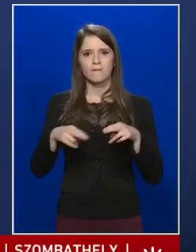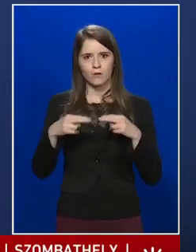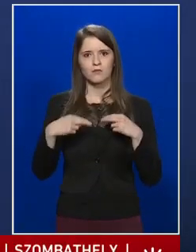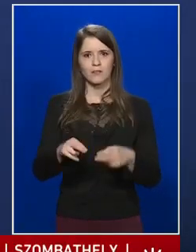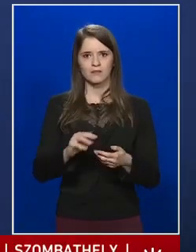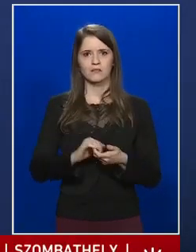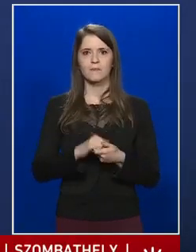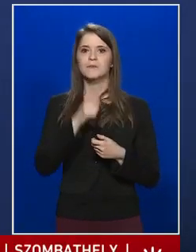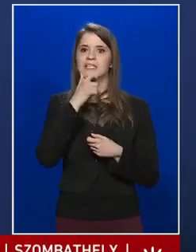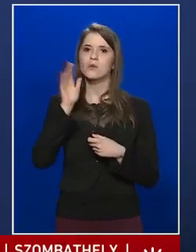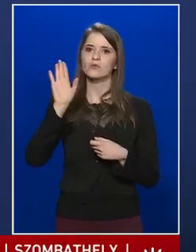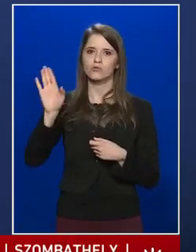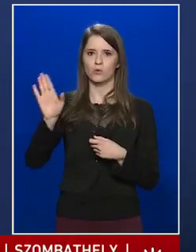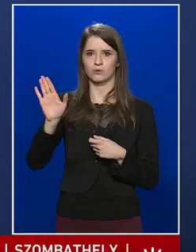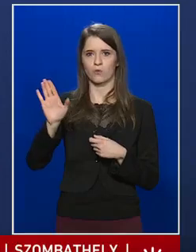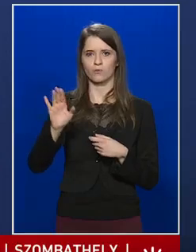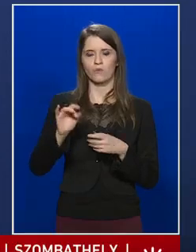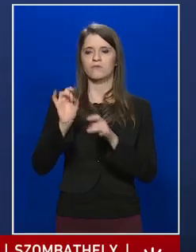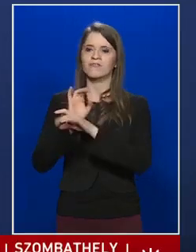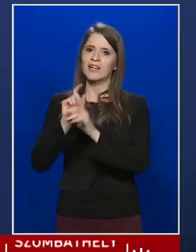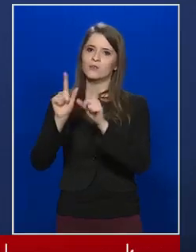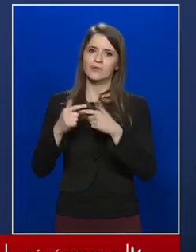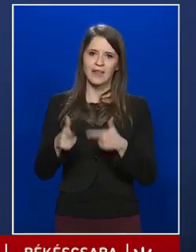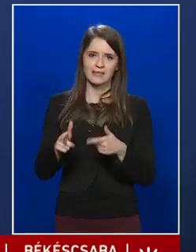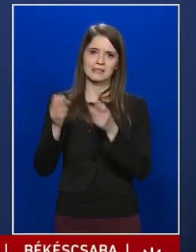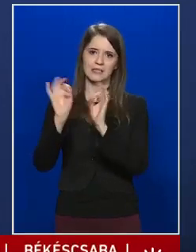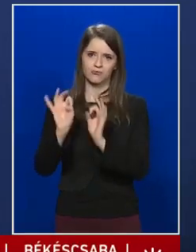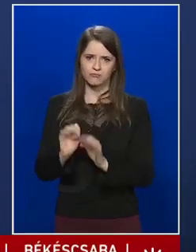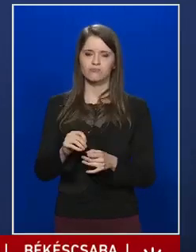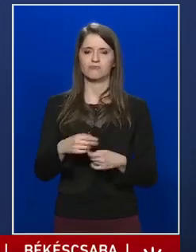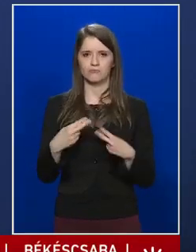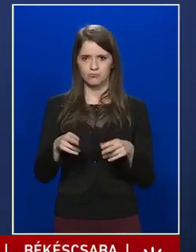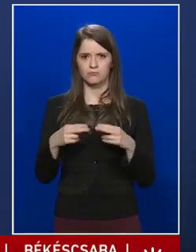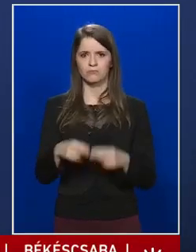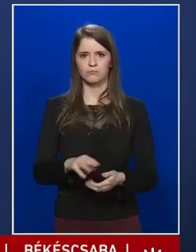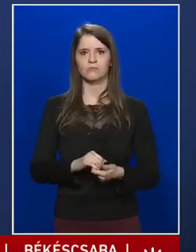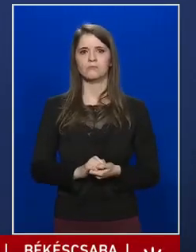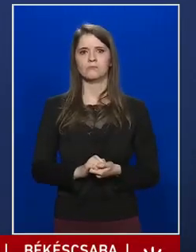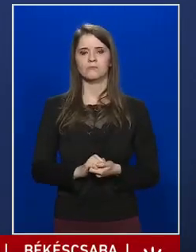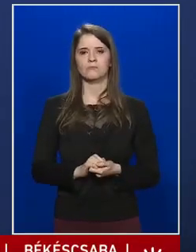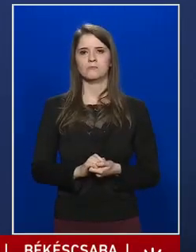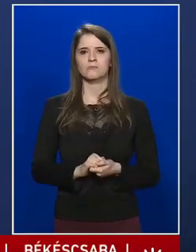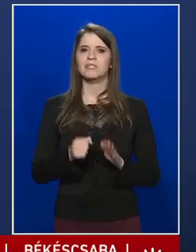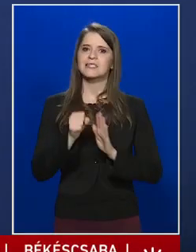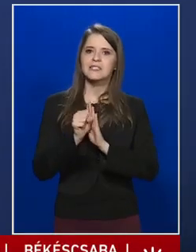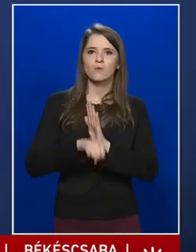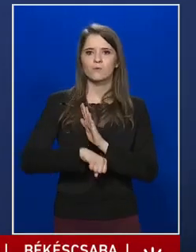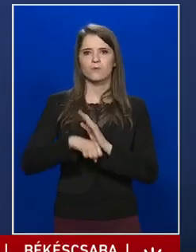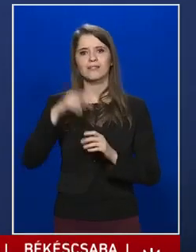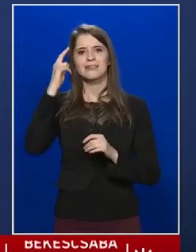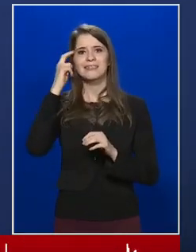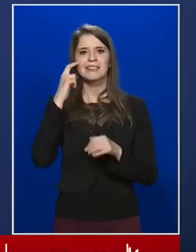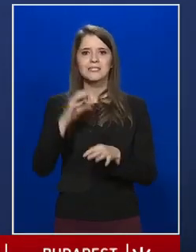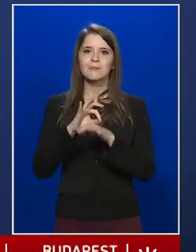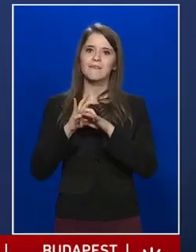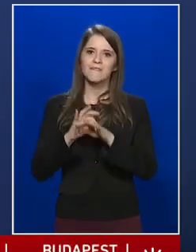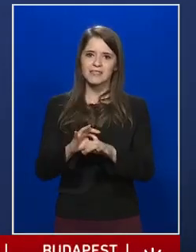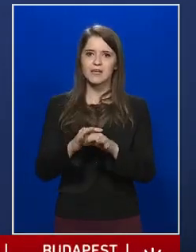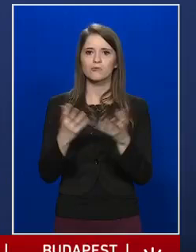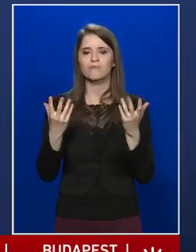az idős otthonoknak a fertőtlenítését is. Szigorúan az intézmény vezetővel,